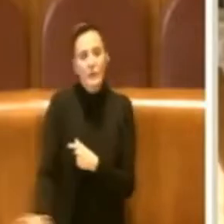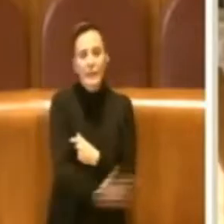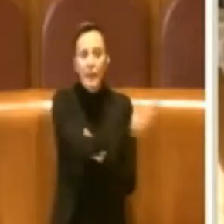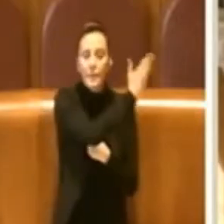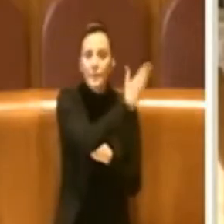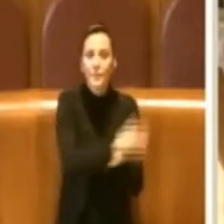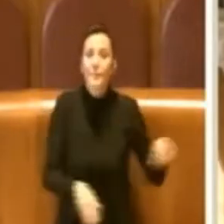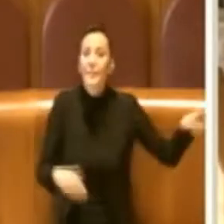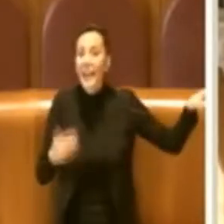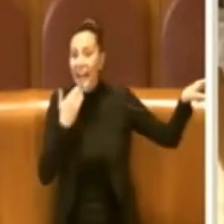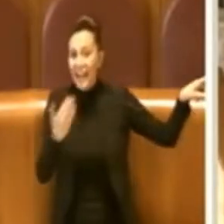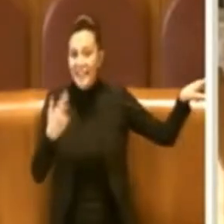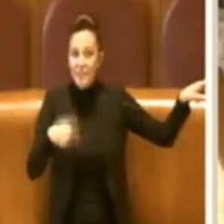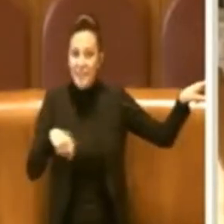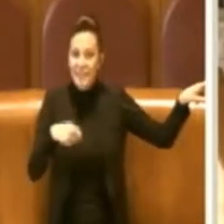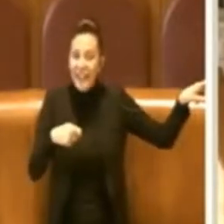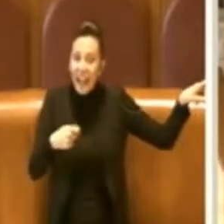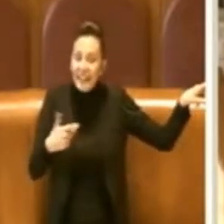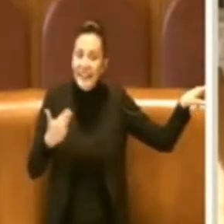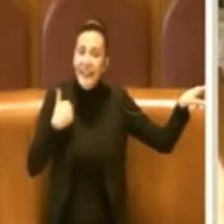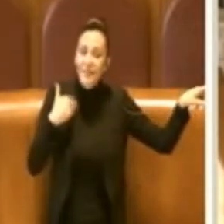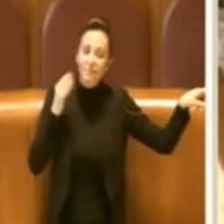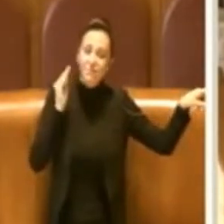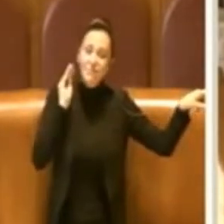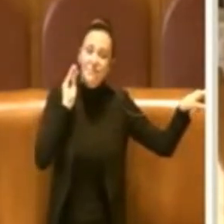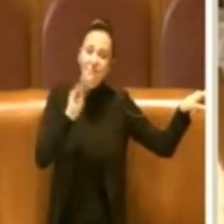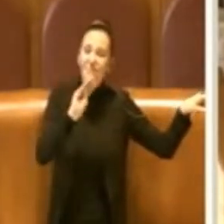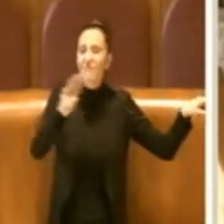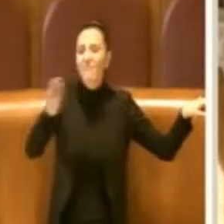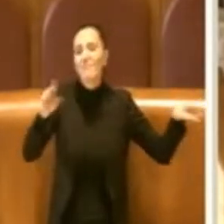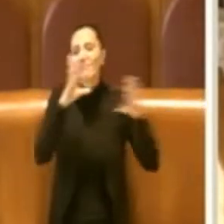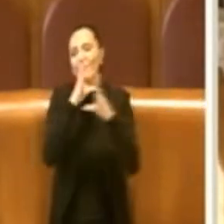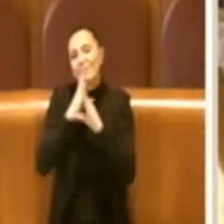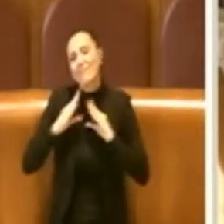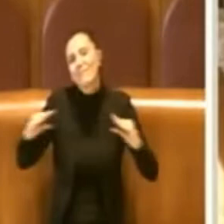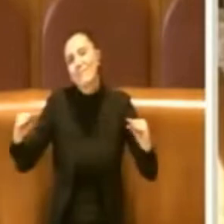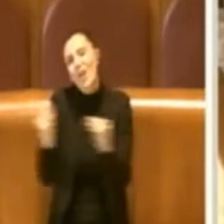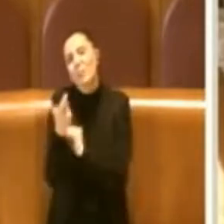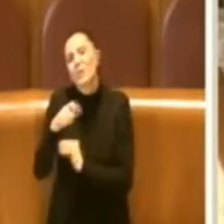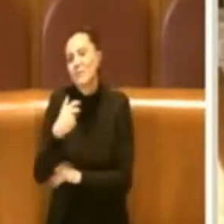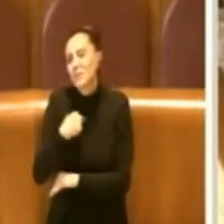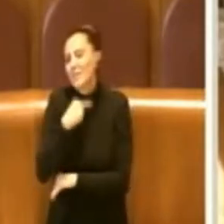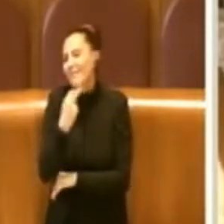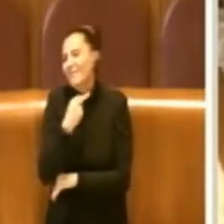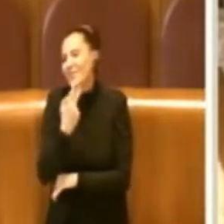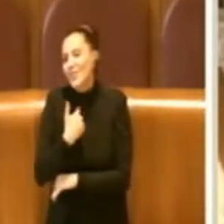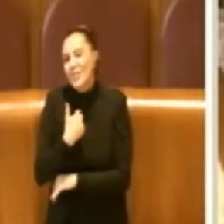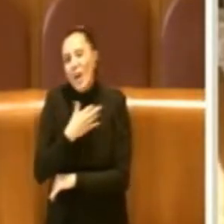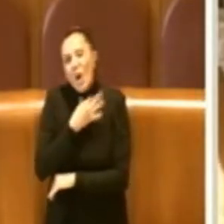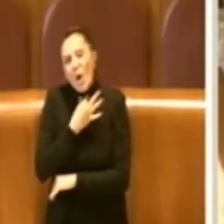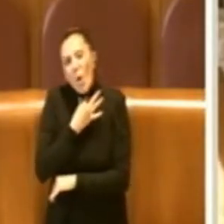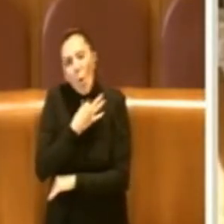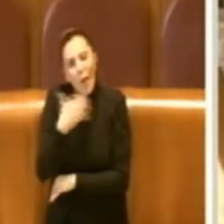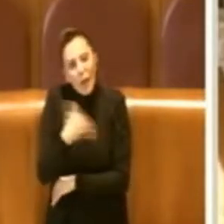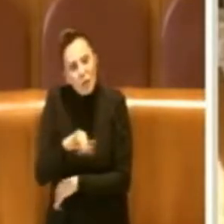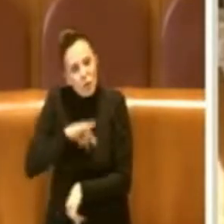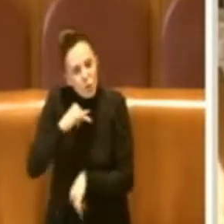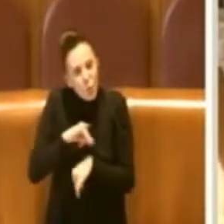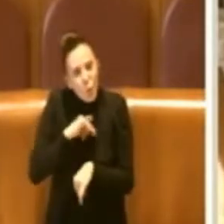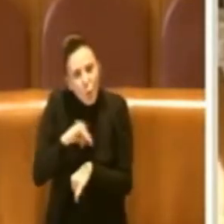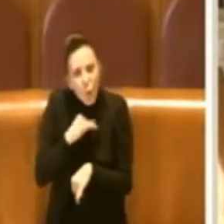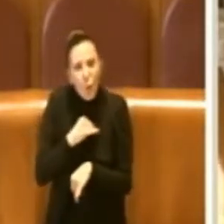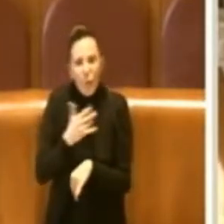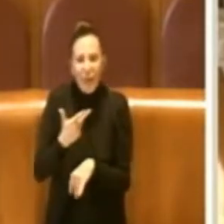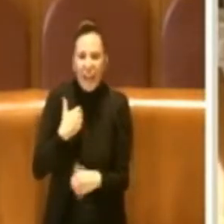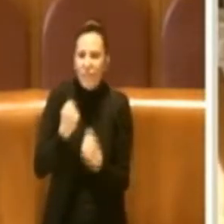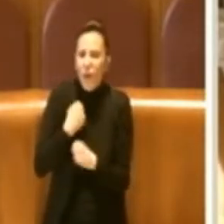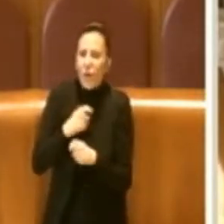Grazie Presidente, chiedo solo un po' di silenzio perché purtroppo non riesco a parlare forte e qualche minuto in più